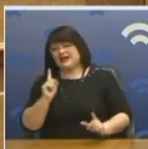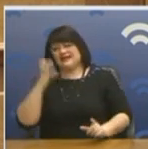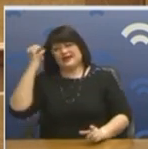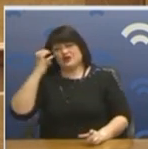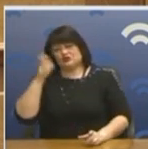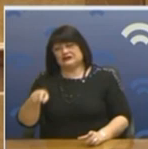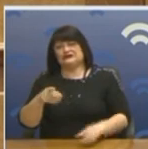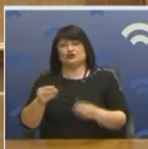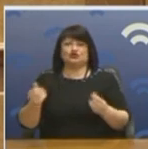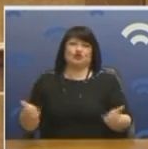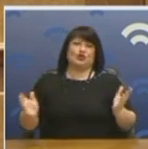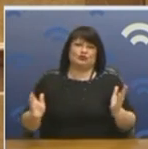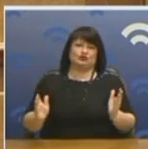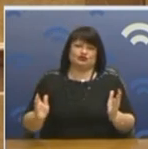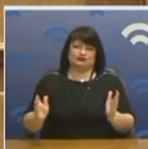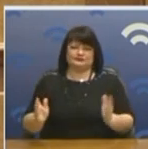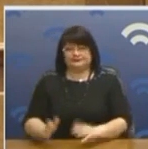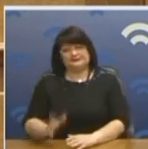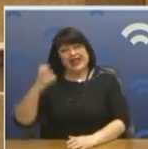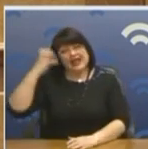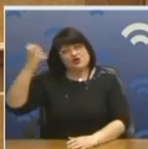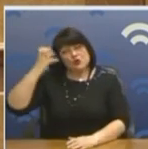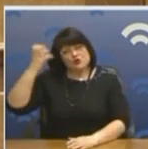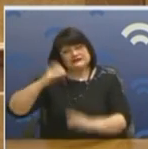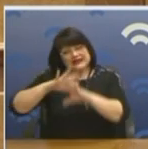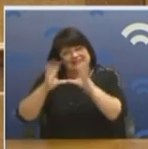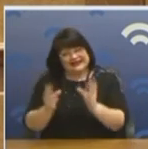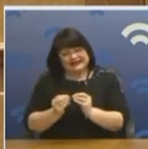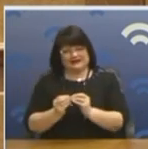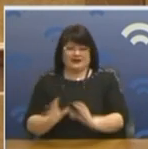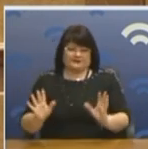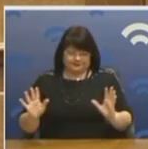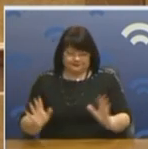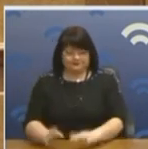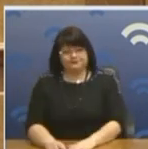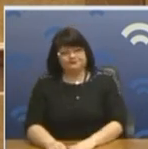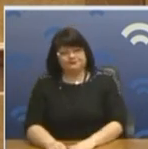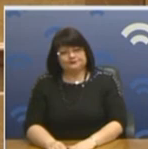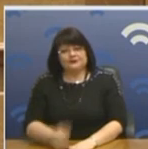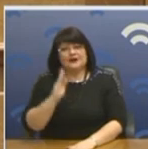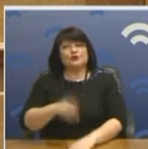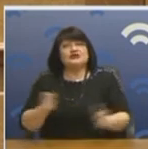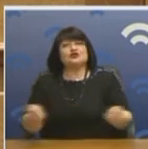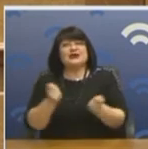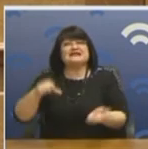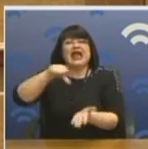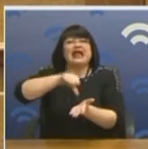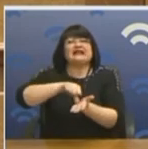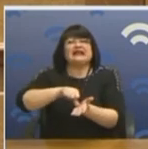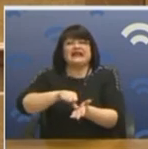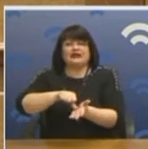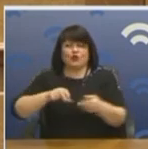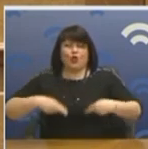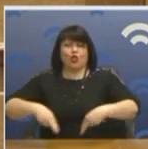Νεολογισμός είναι. Διασταλτική ερμηνεία του όρου. Άμα το κάνουν και στη δατική οδό, αυτό το ίδιο θα γίνει. Μπορεί να το κάνουν και στη δατική οδό. Να αρχίσουμε να πληρώνουμε